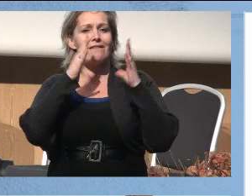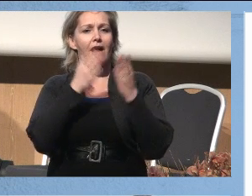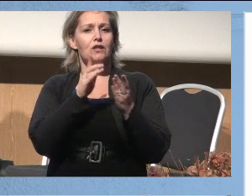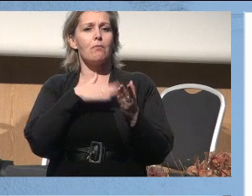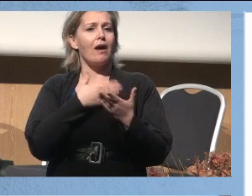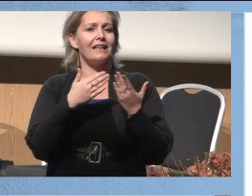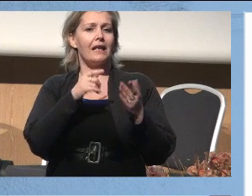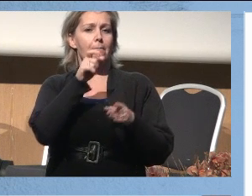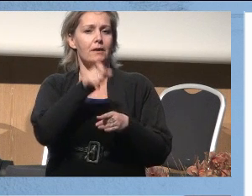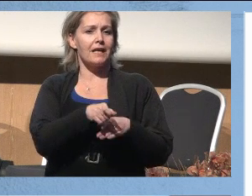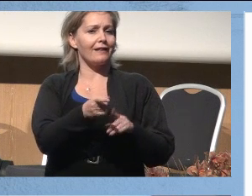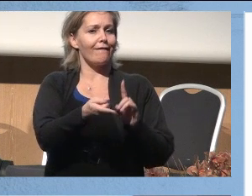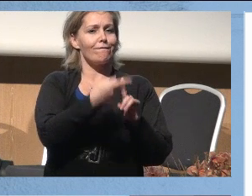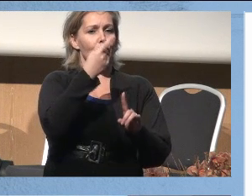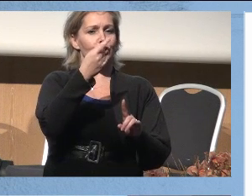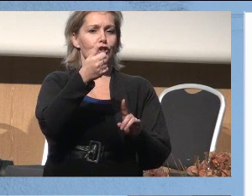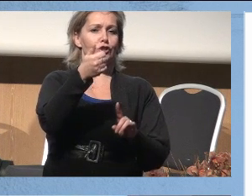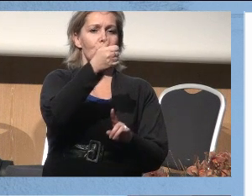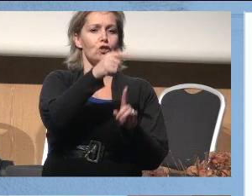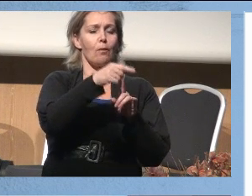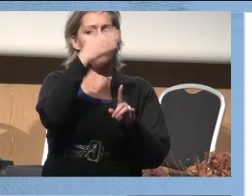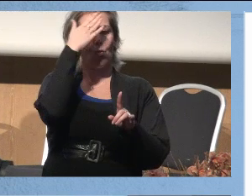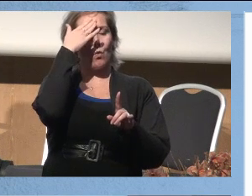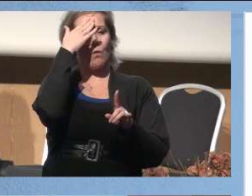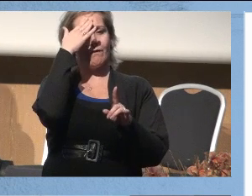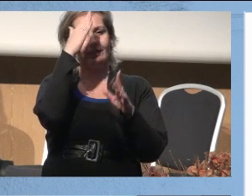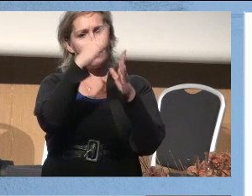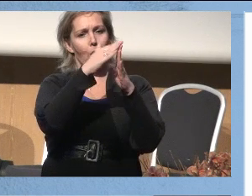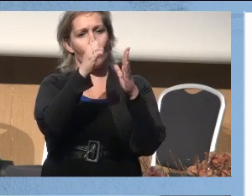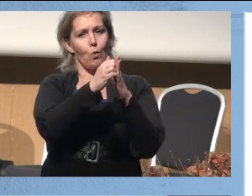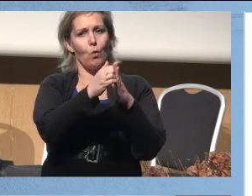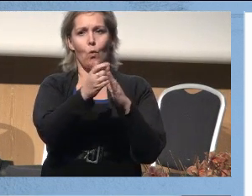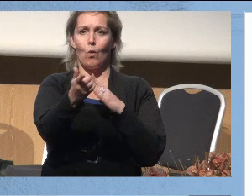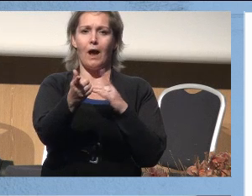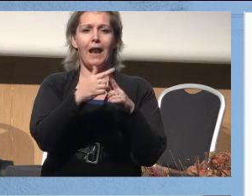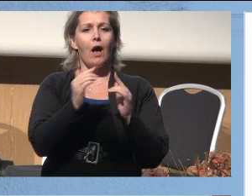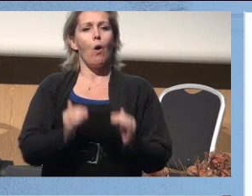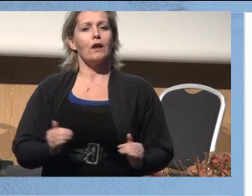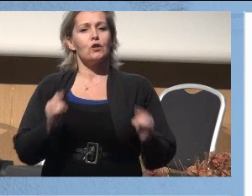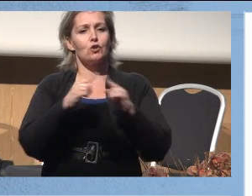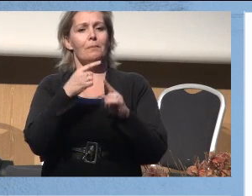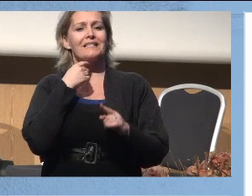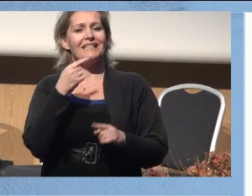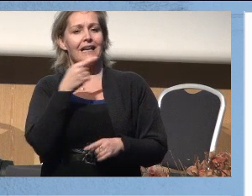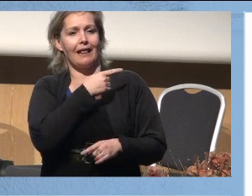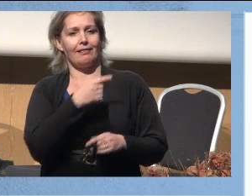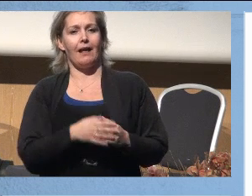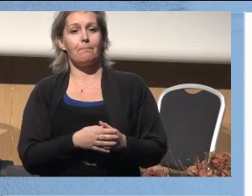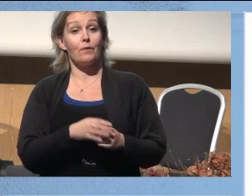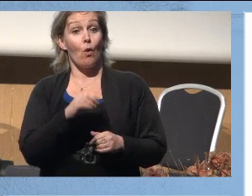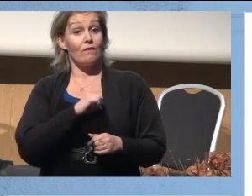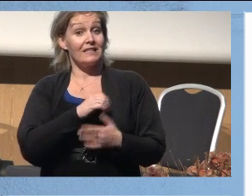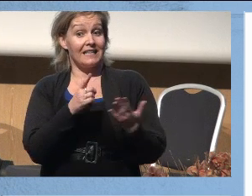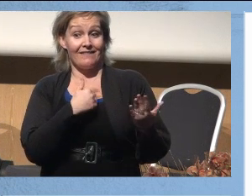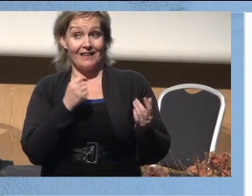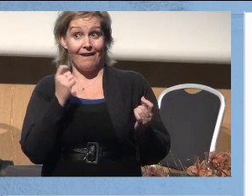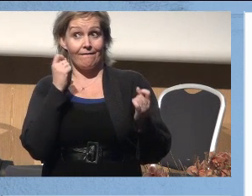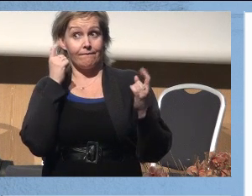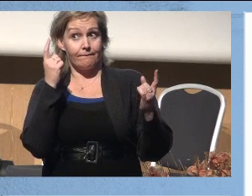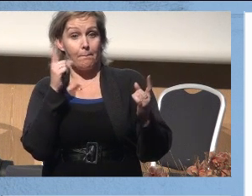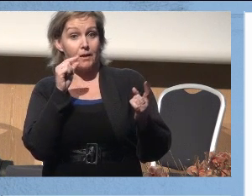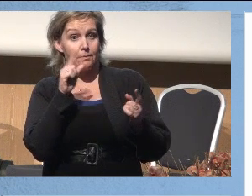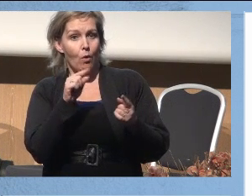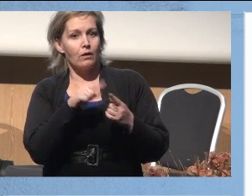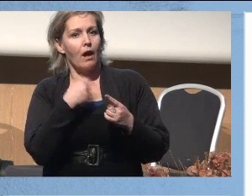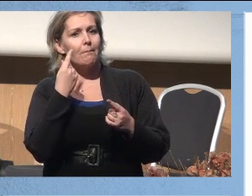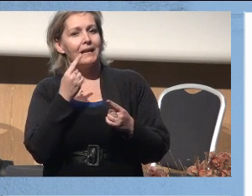ikke har pasienten først, som hovedlogoen sin, eller en organisasjon som sier dette. Hvis vi vakter oss, så kan det